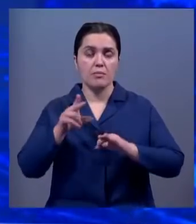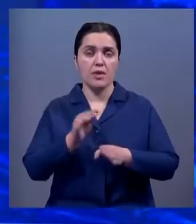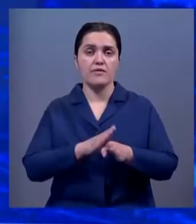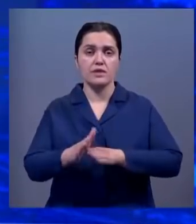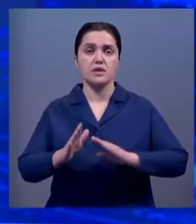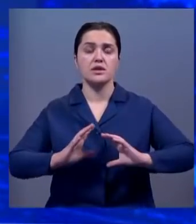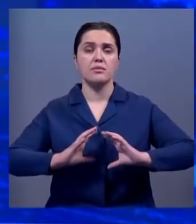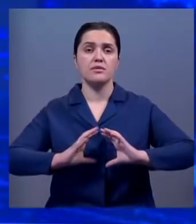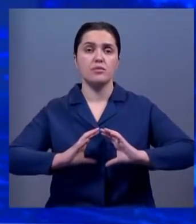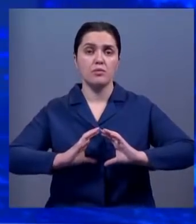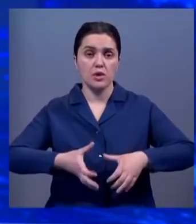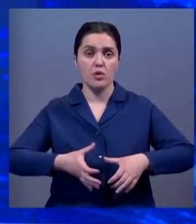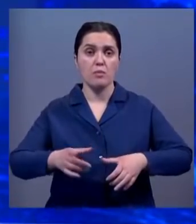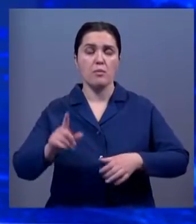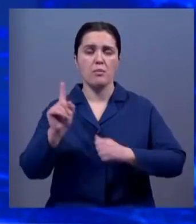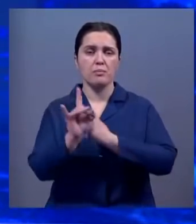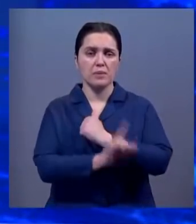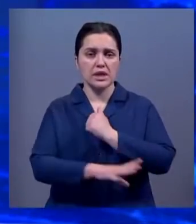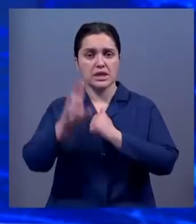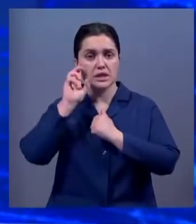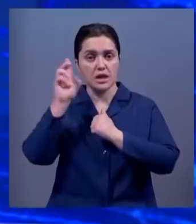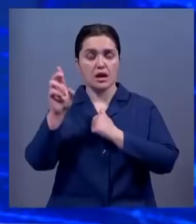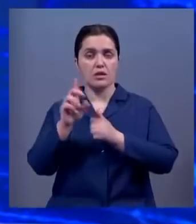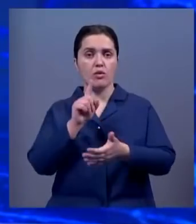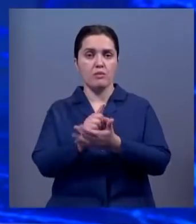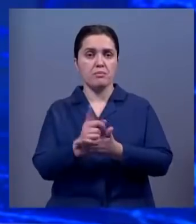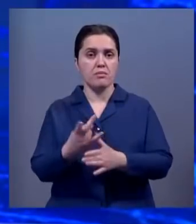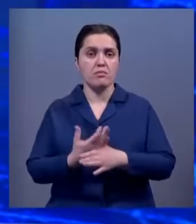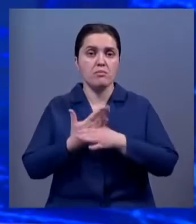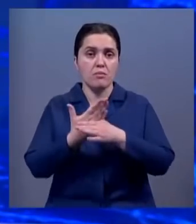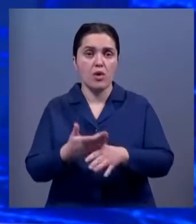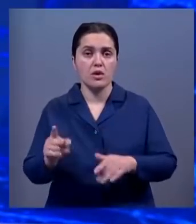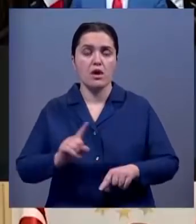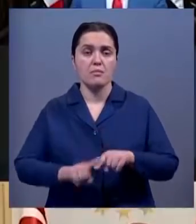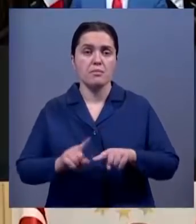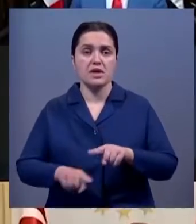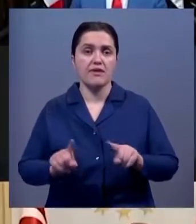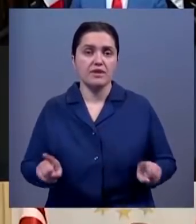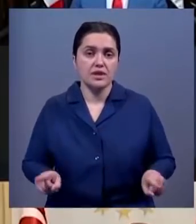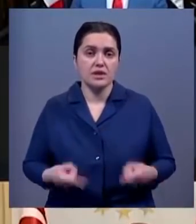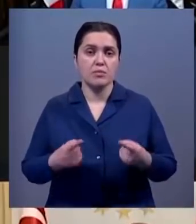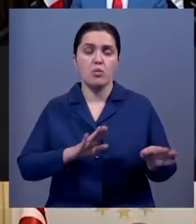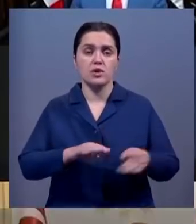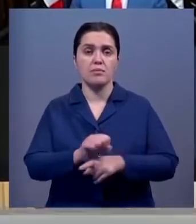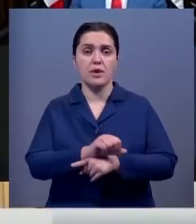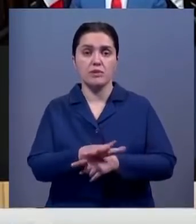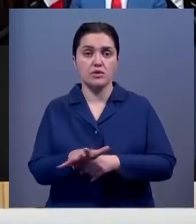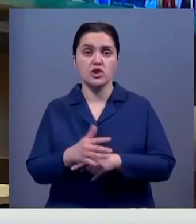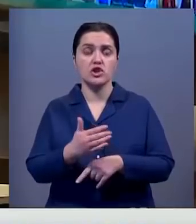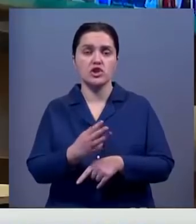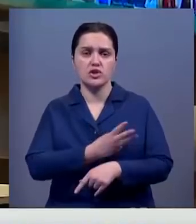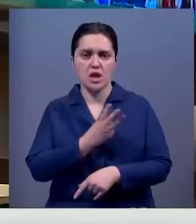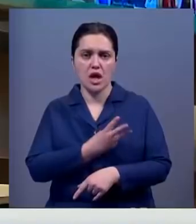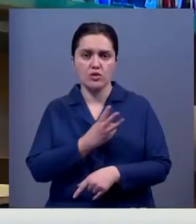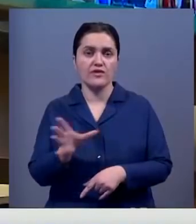тесты по всему миру, чтобы более бедные страны не остались в стороне, поскольку как можно быстрее восстановиться после пандемии, разумеется,